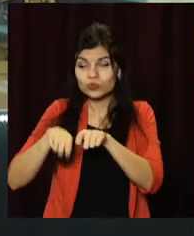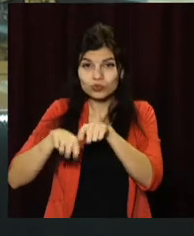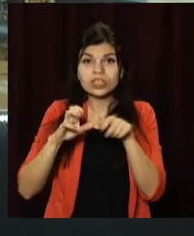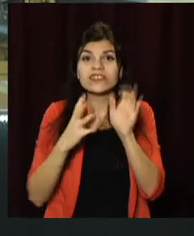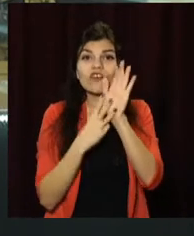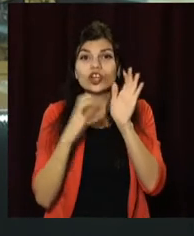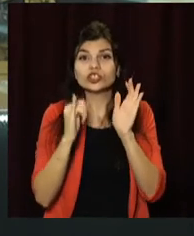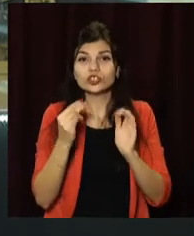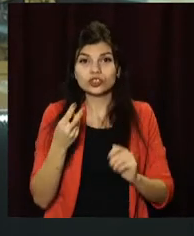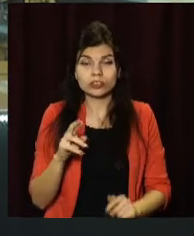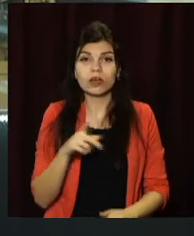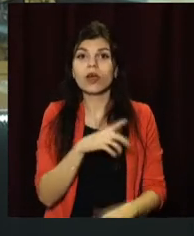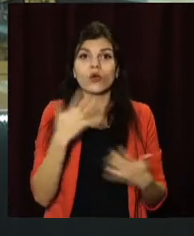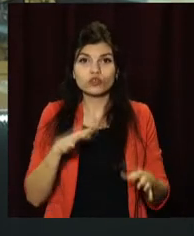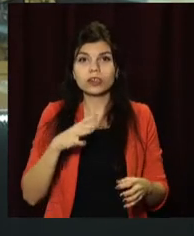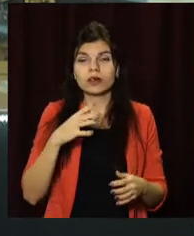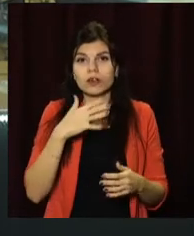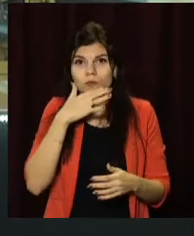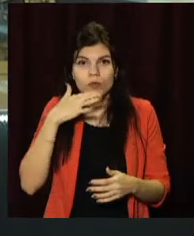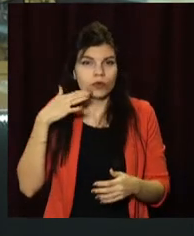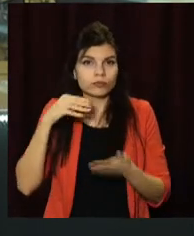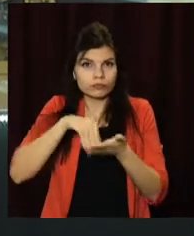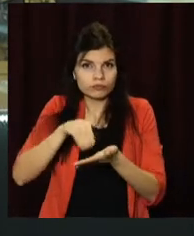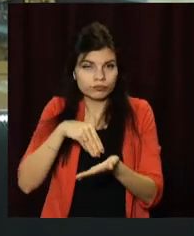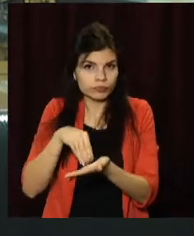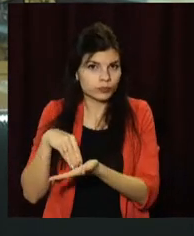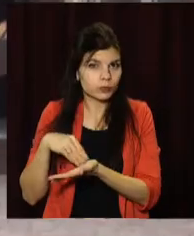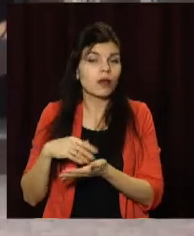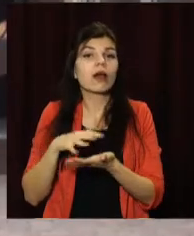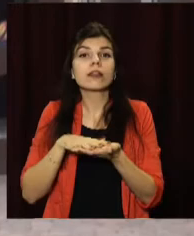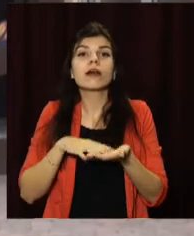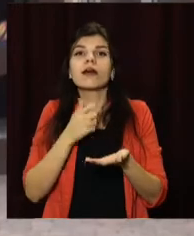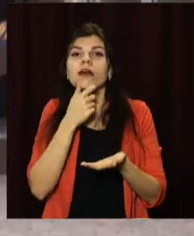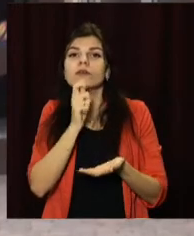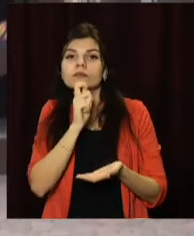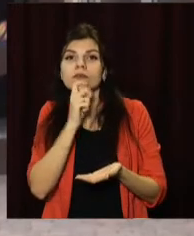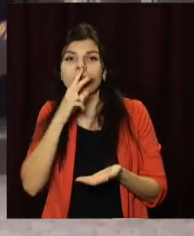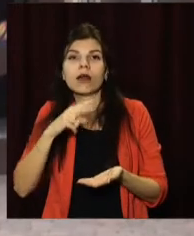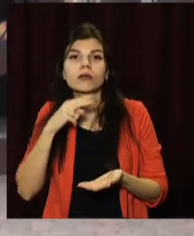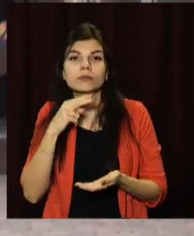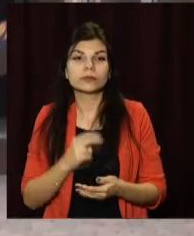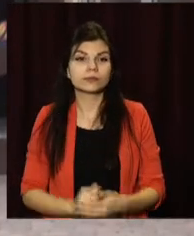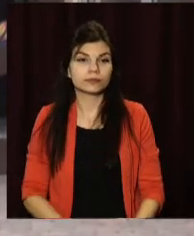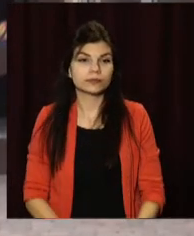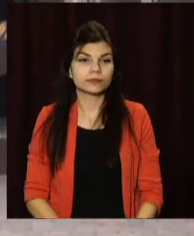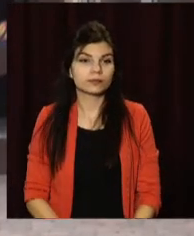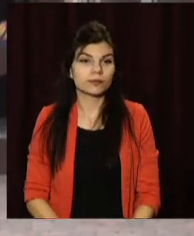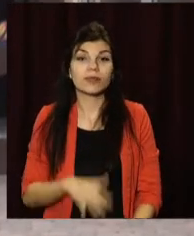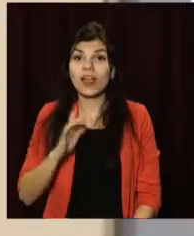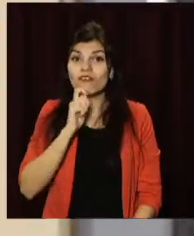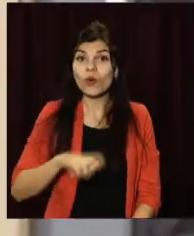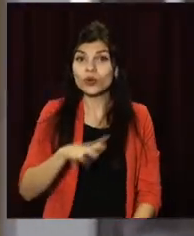30 адмінпротоколів. Деталі у наступному сюжеті. В Україні вже тиждень жорсткий локдаун.